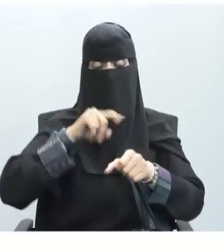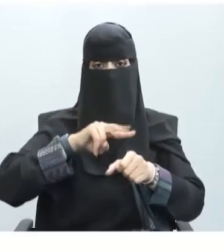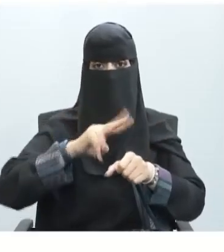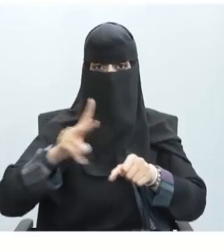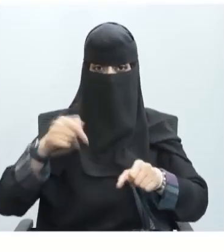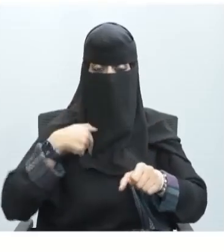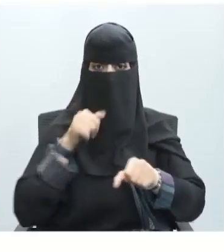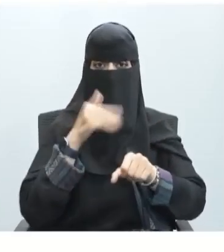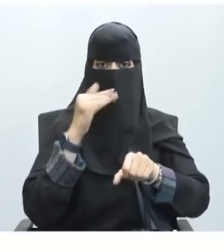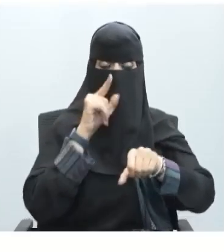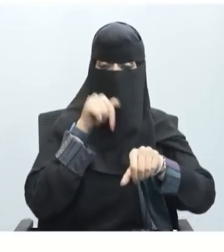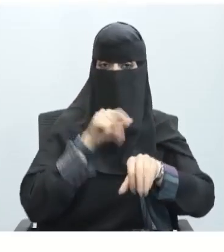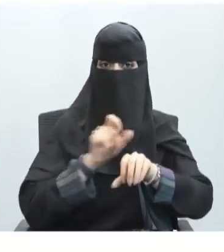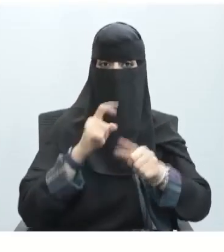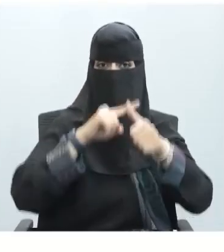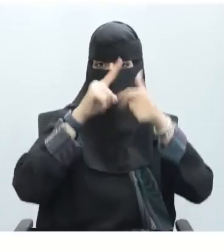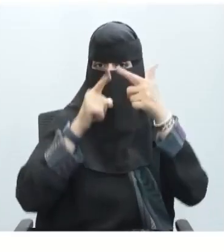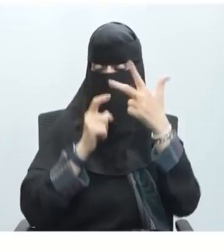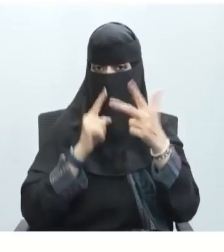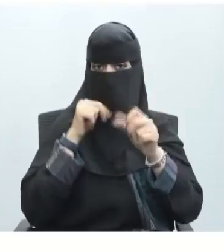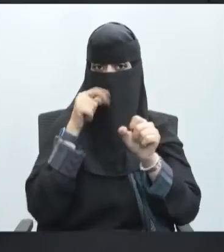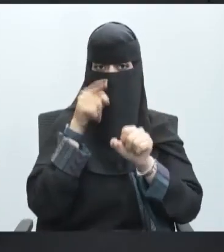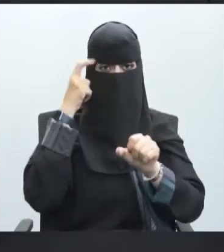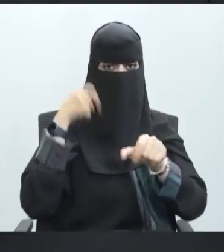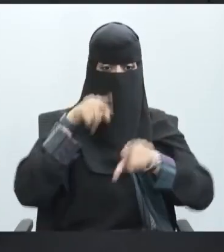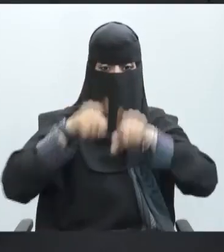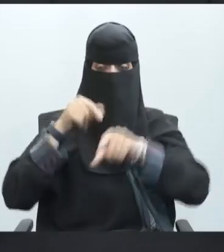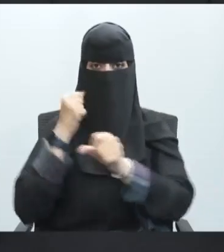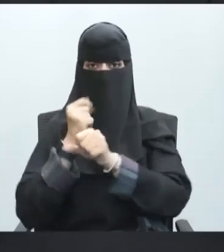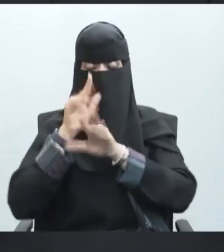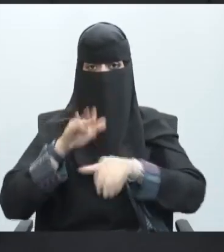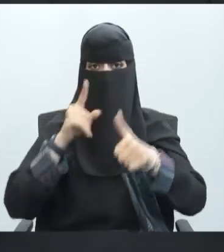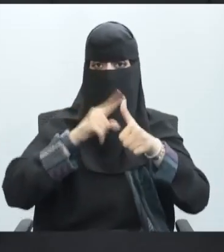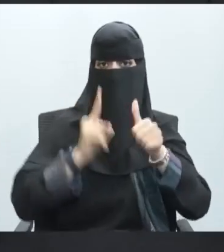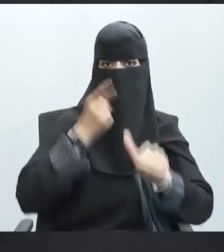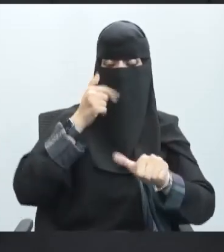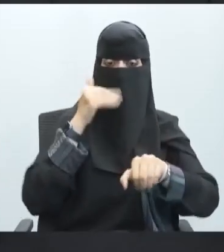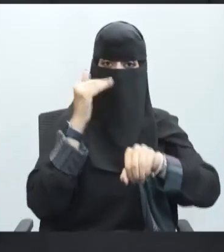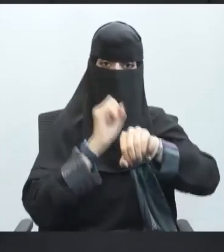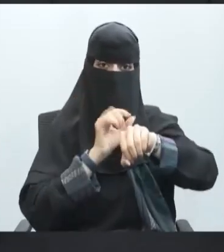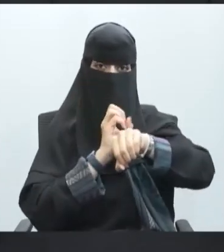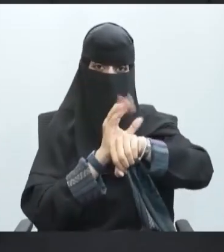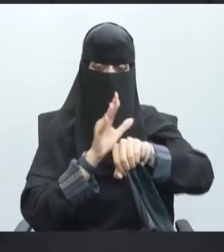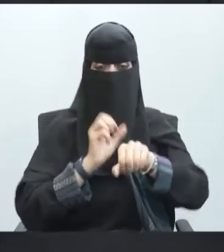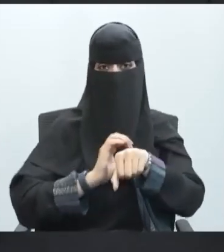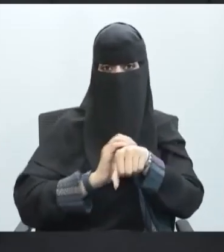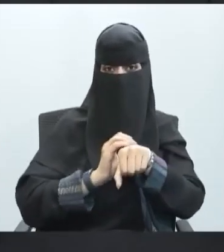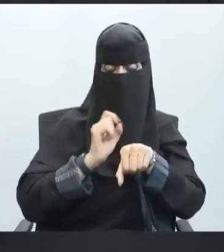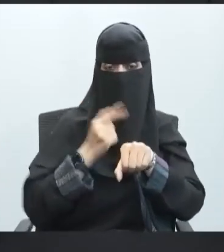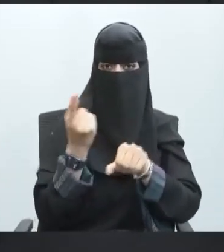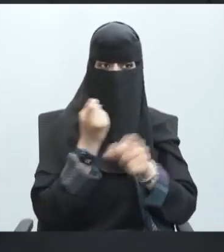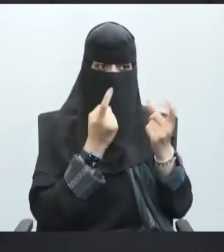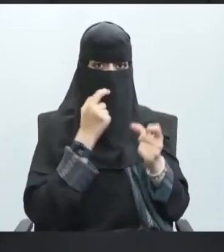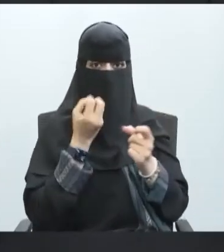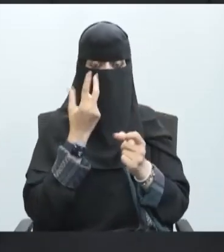الخلايا العصبية لكي نستطيع أن نميز بين وظائف هذه الخلايا ظهرت معنا الخلايا الحسية التي تستقبل المنبهات